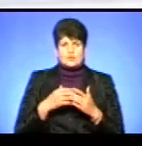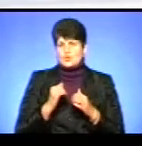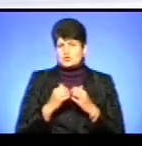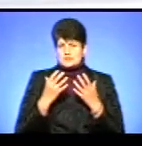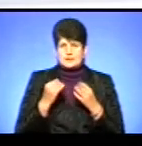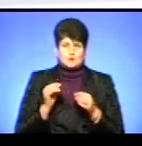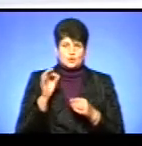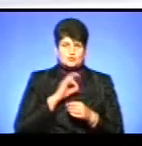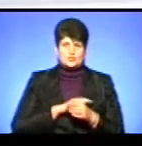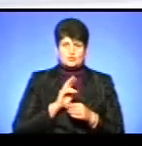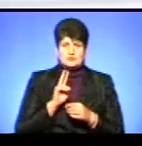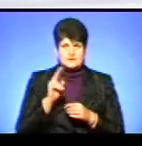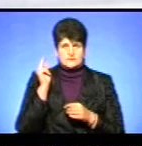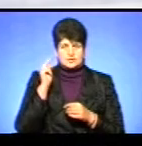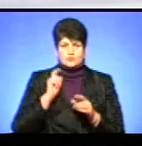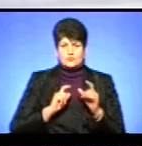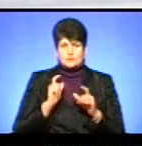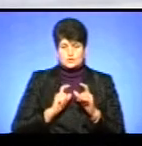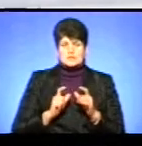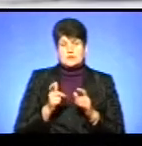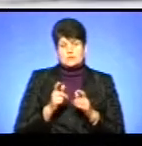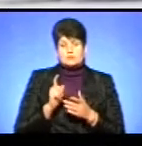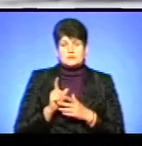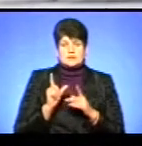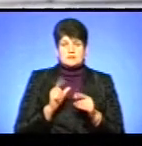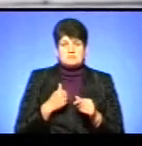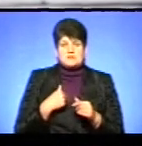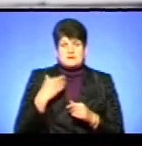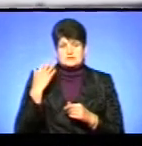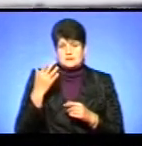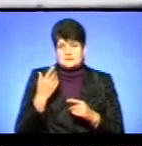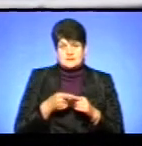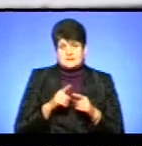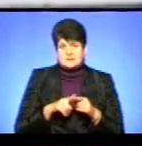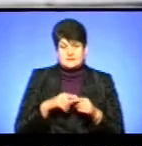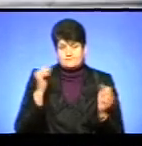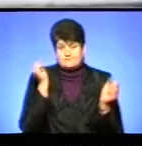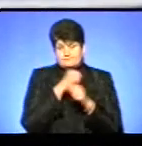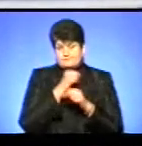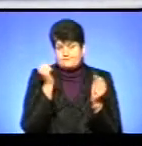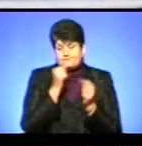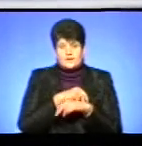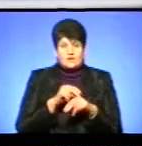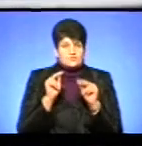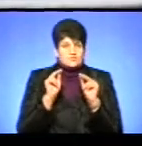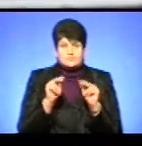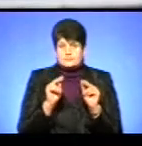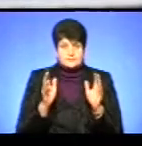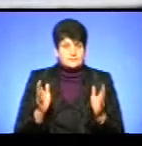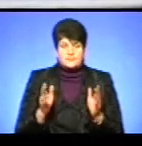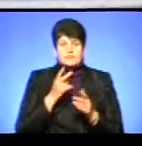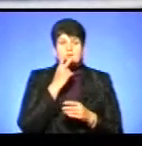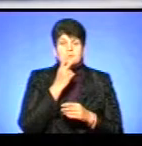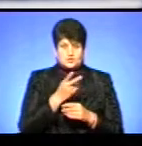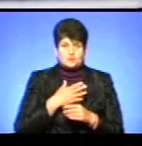тролейбусом, навчаюся в університеті, тому змушена їхати. Мені здається, це абсурд. Чесно, здається абсурд. Тому що, ви